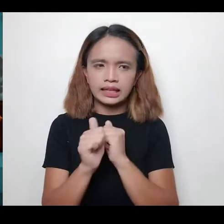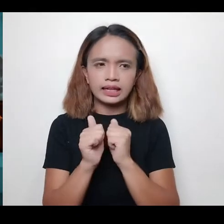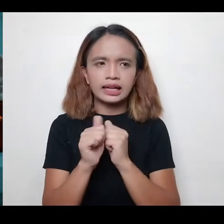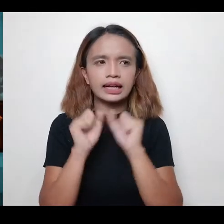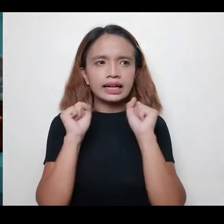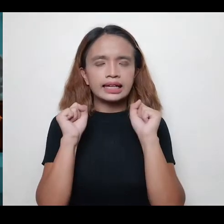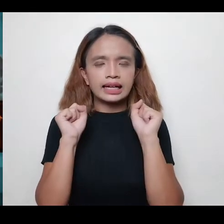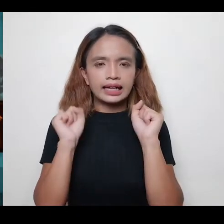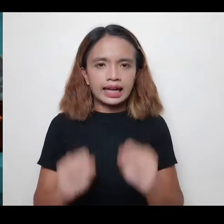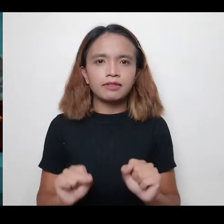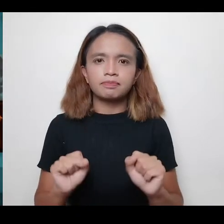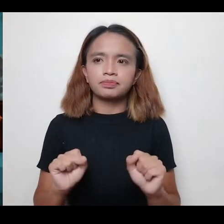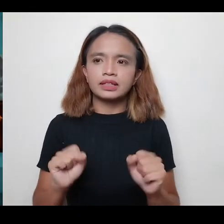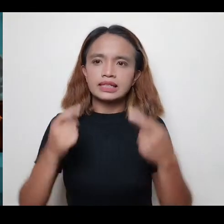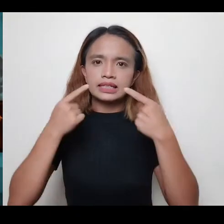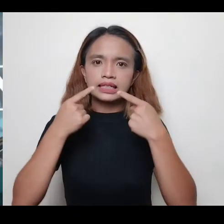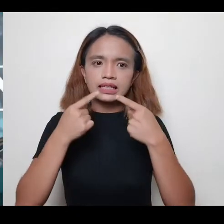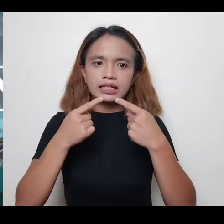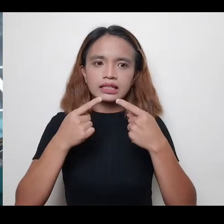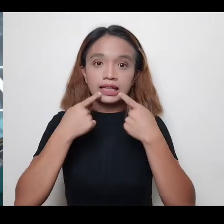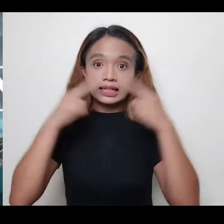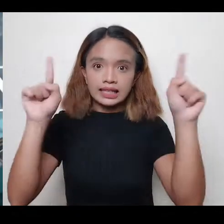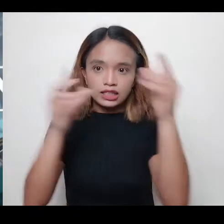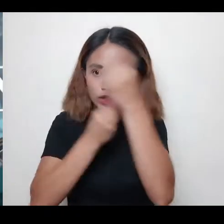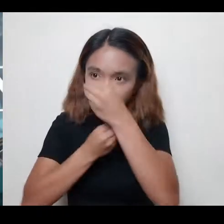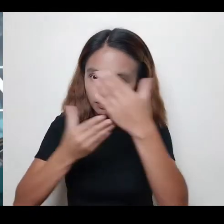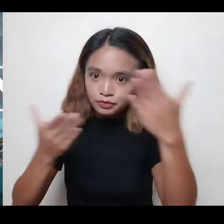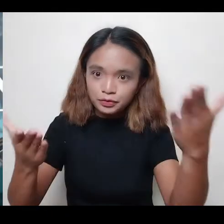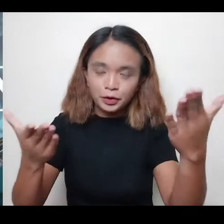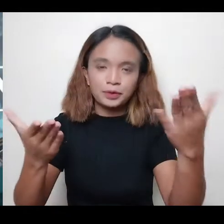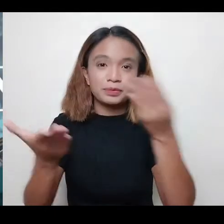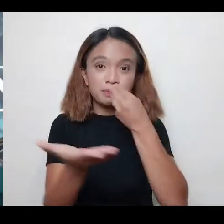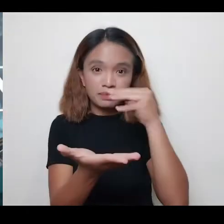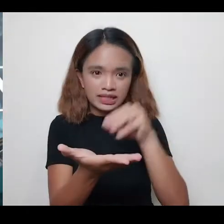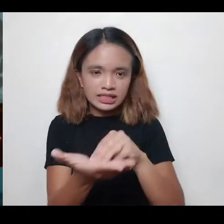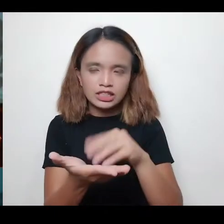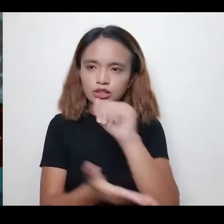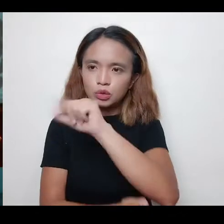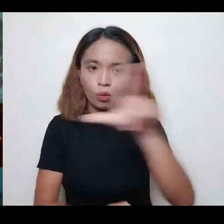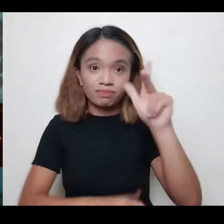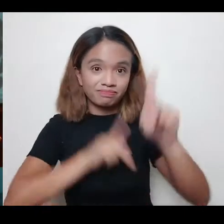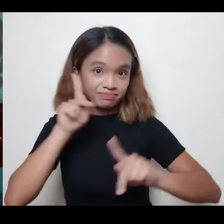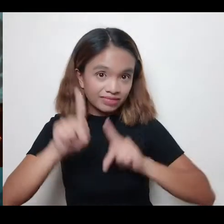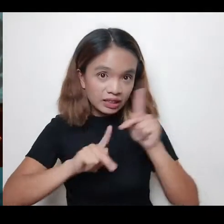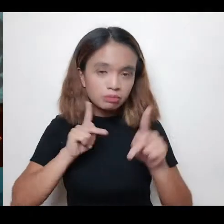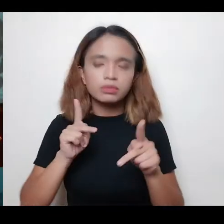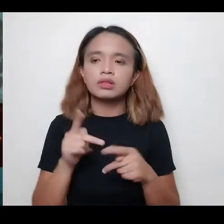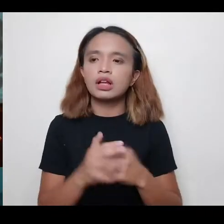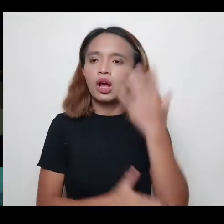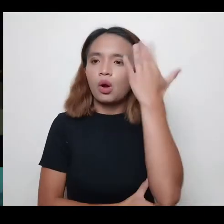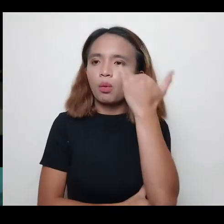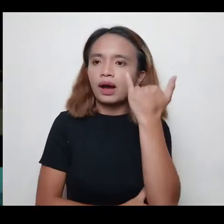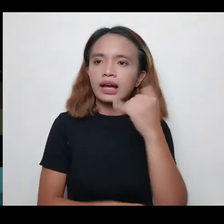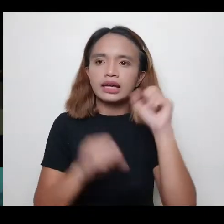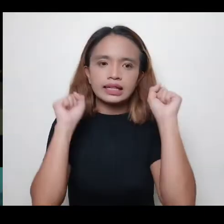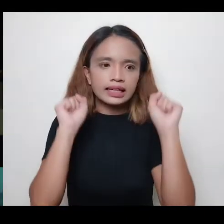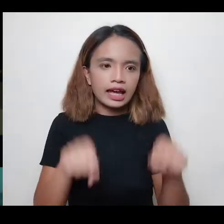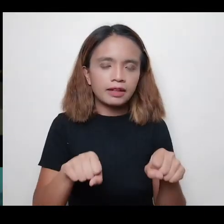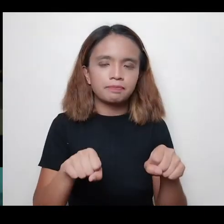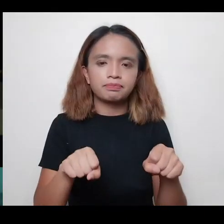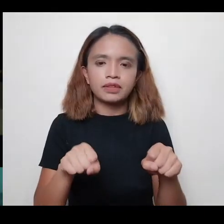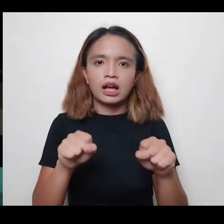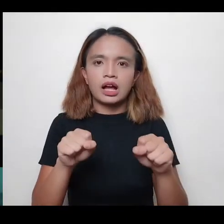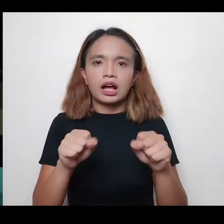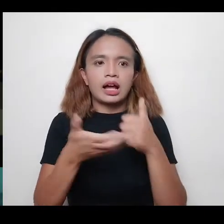means ito para mapaabot natin yung mensahe sa ating audience. Means ito para madraw